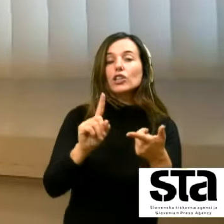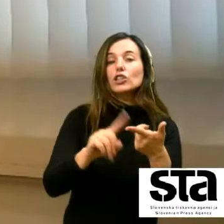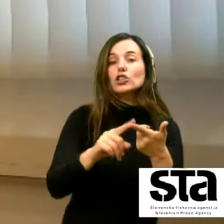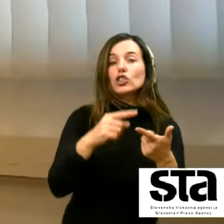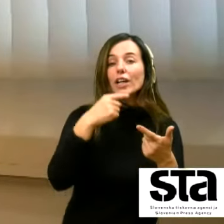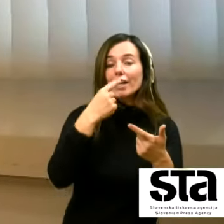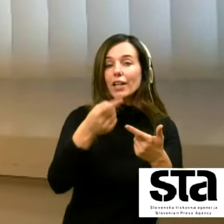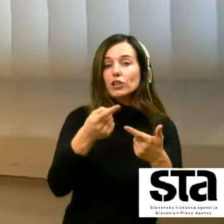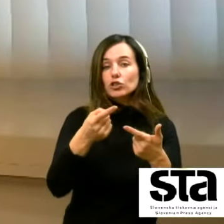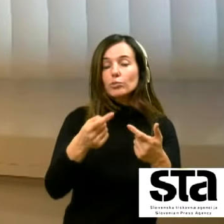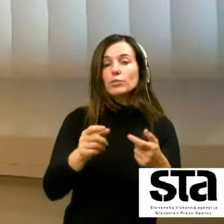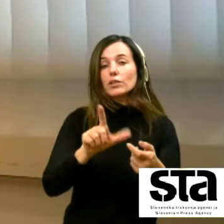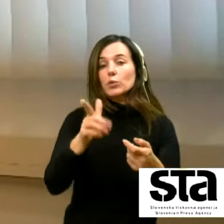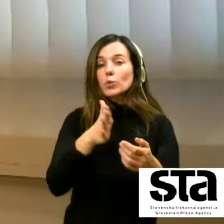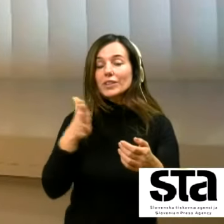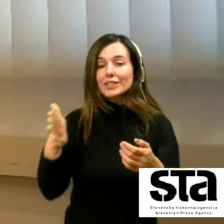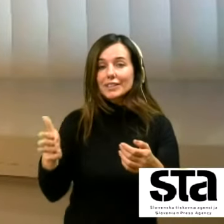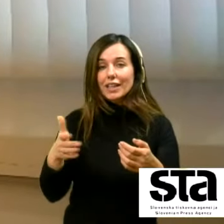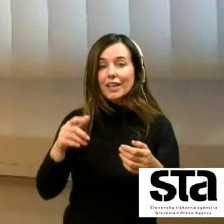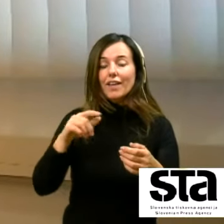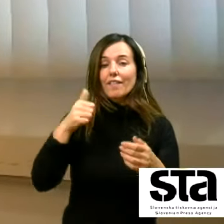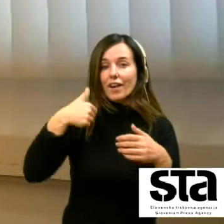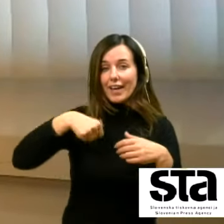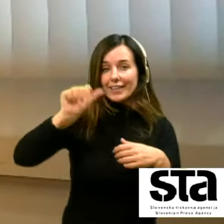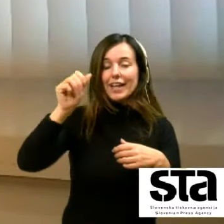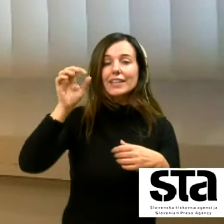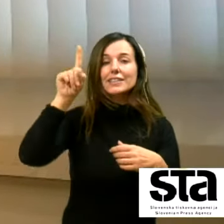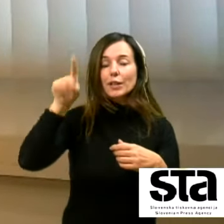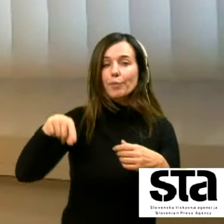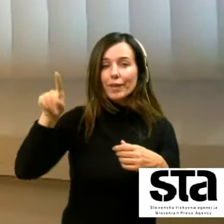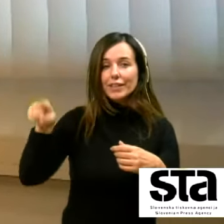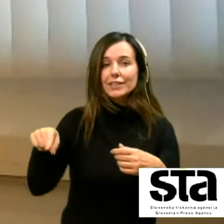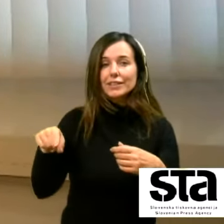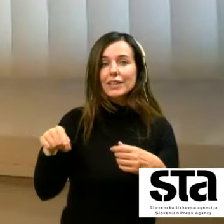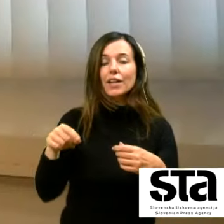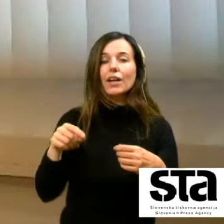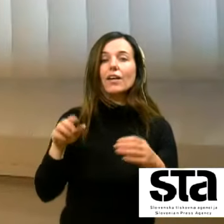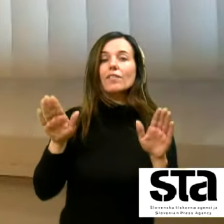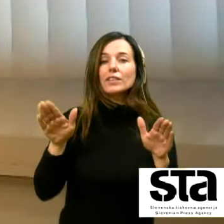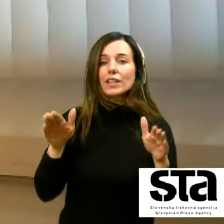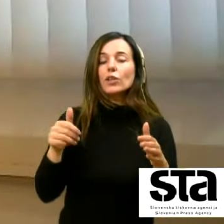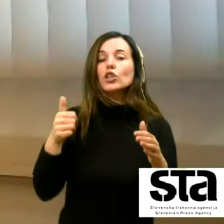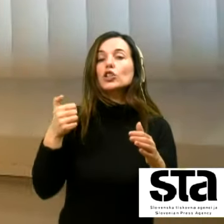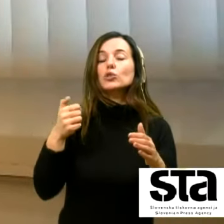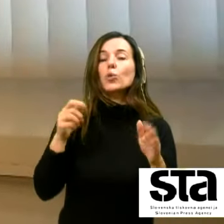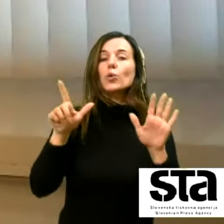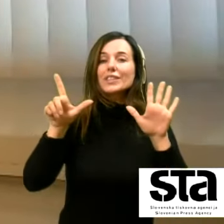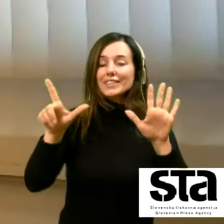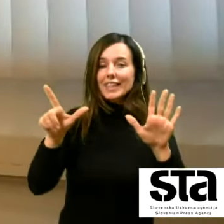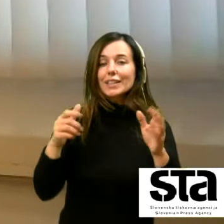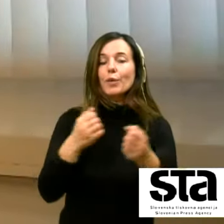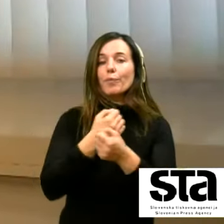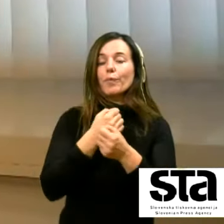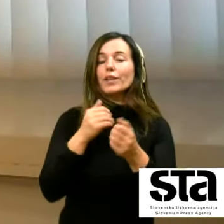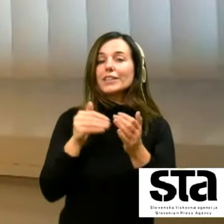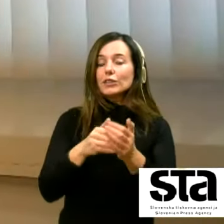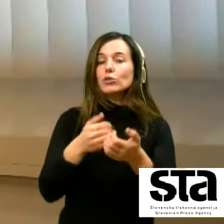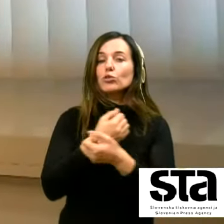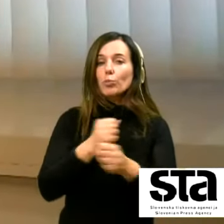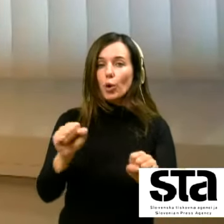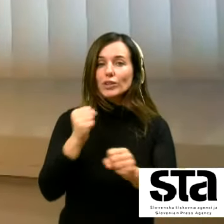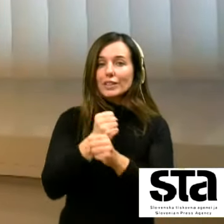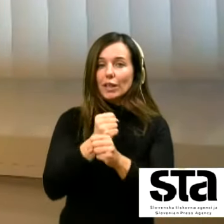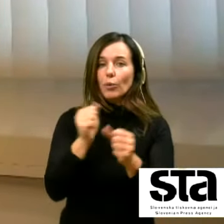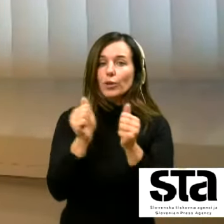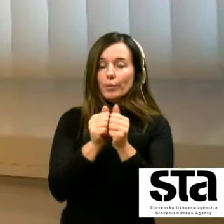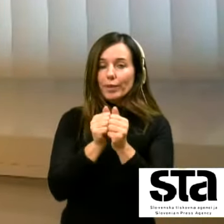rečem, da pa je po drugi stranji najstih mesecih leto so dovoljavci zavodi spoljili 107 tisoč prostih delenih mest kar